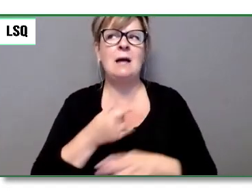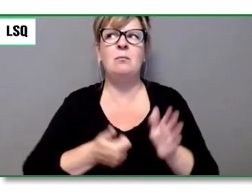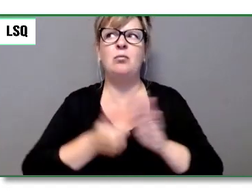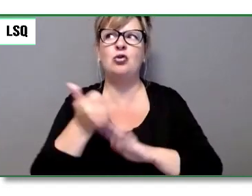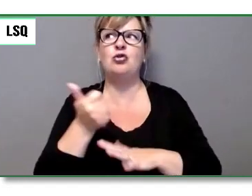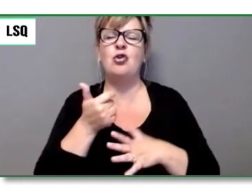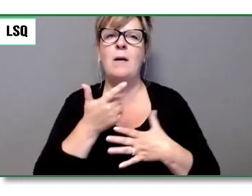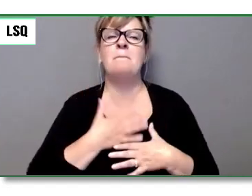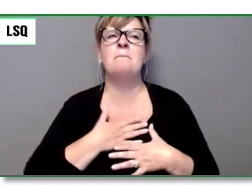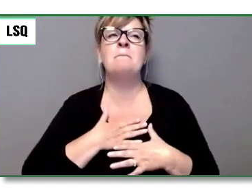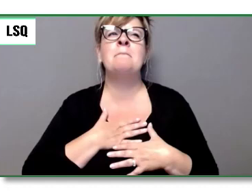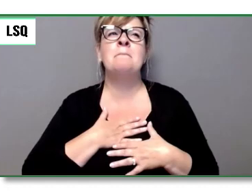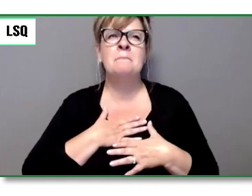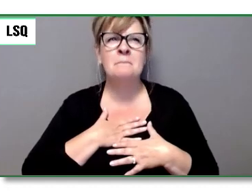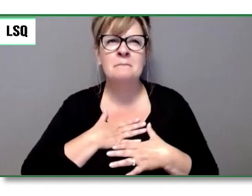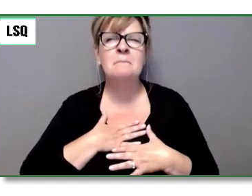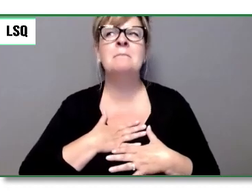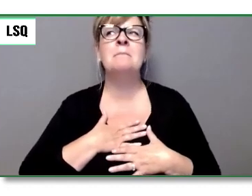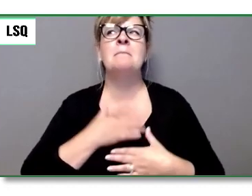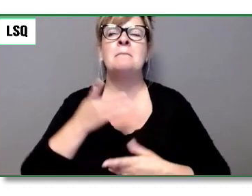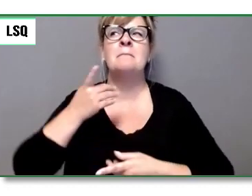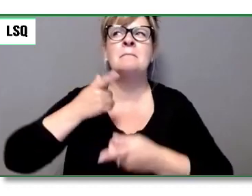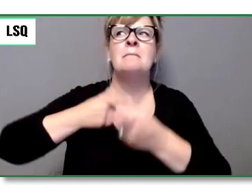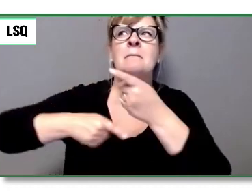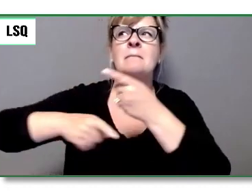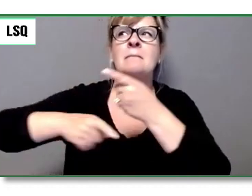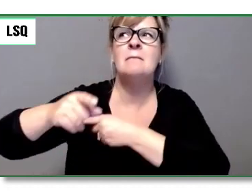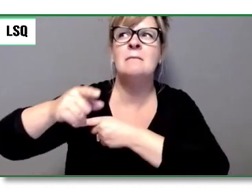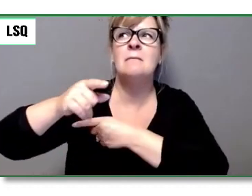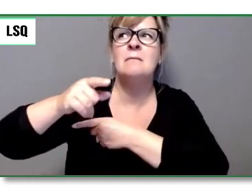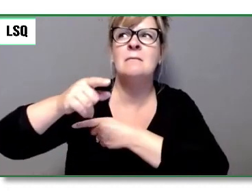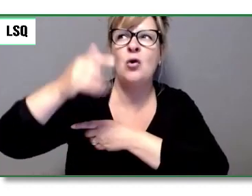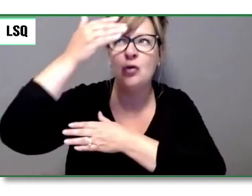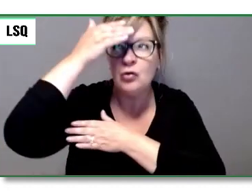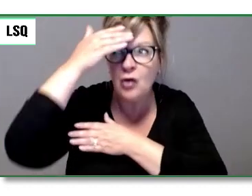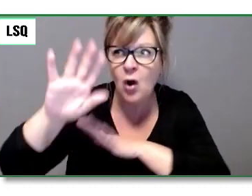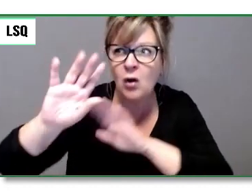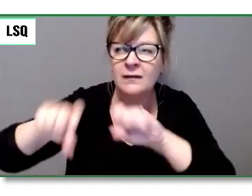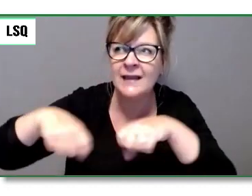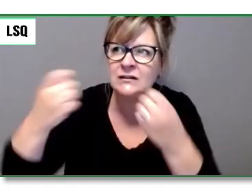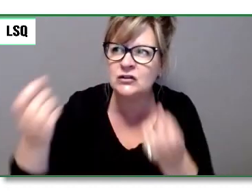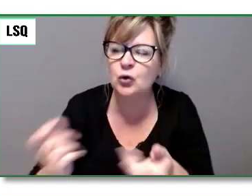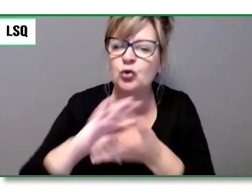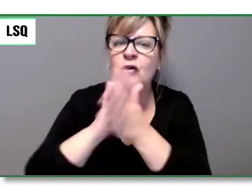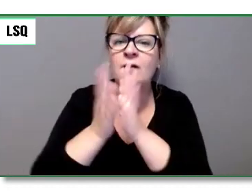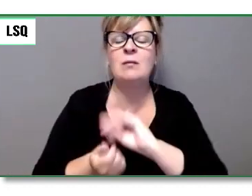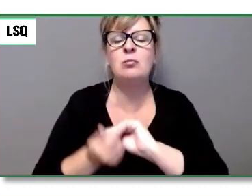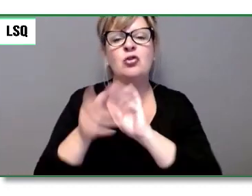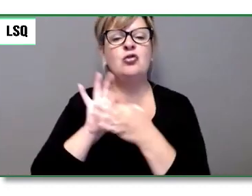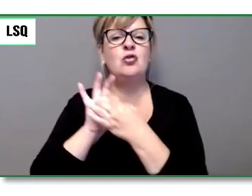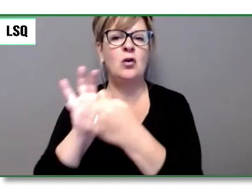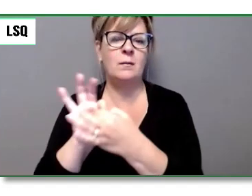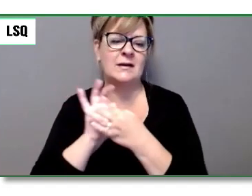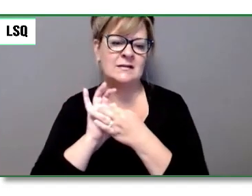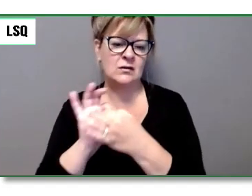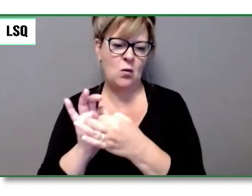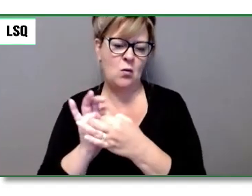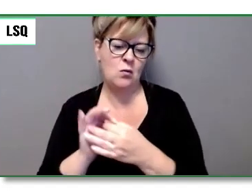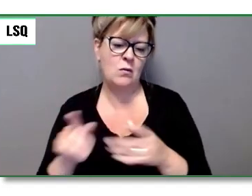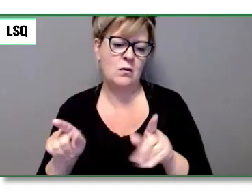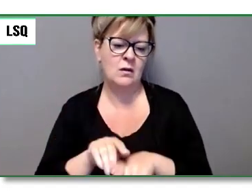Elle pense à Emerson et Thoreau, les deux artisans de notre modèle mental national en matière d'individualisme et de nature.